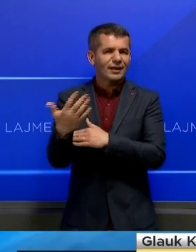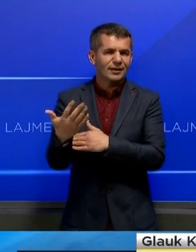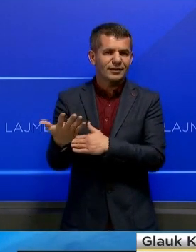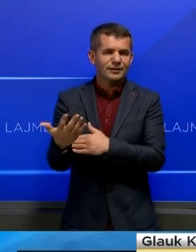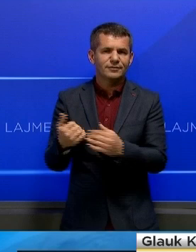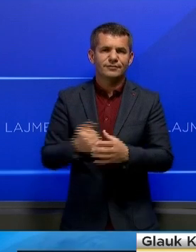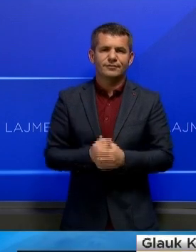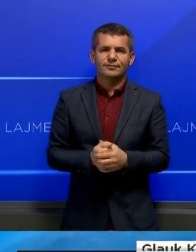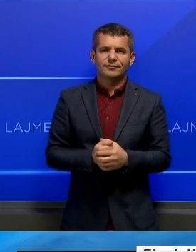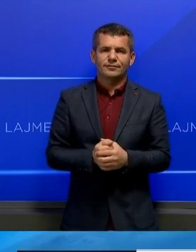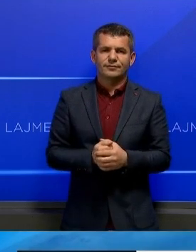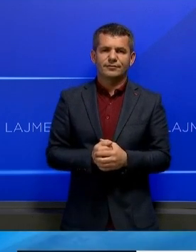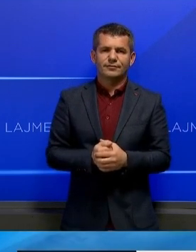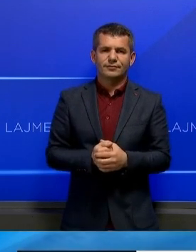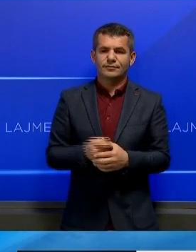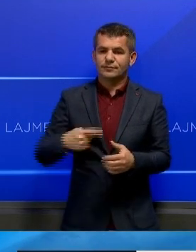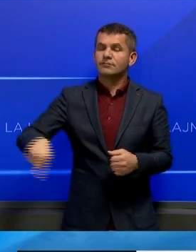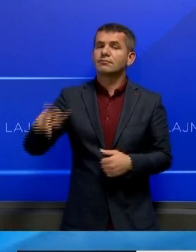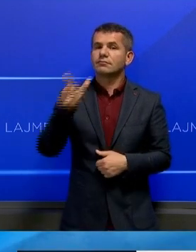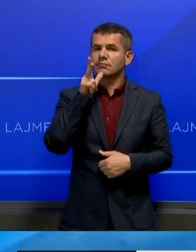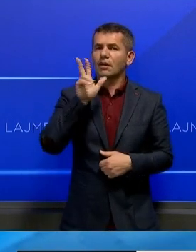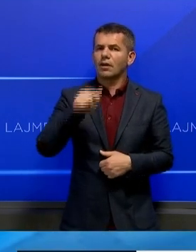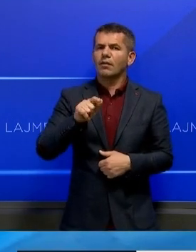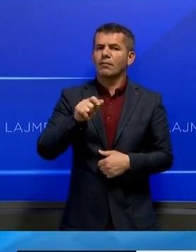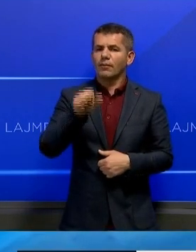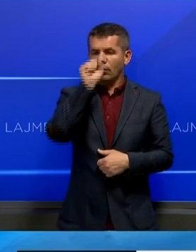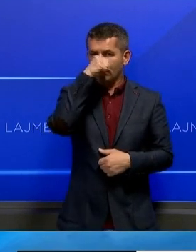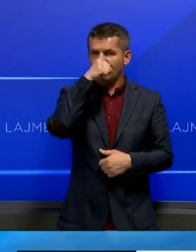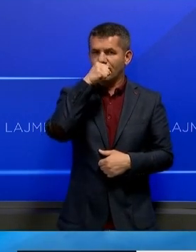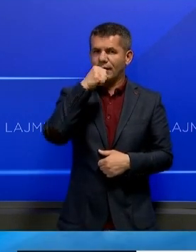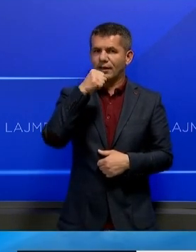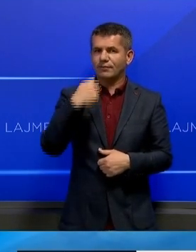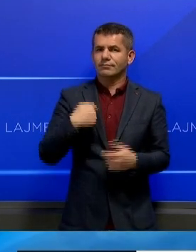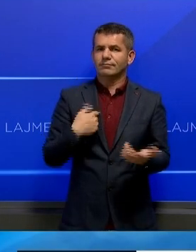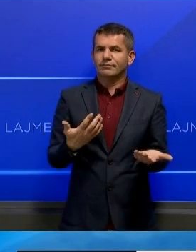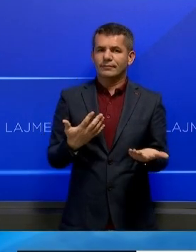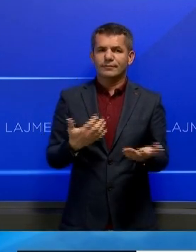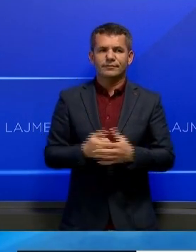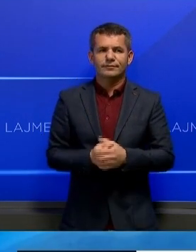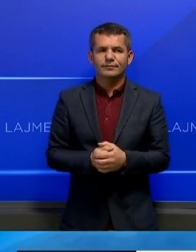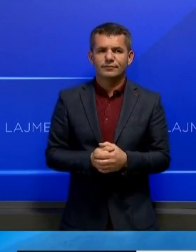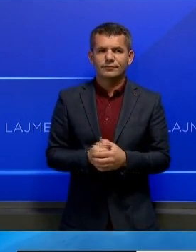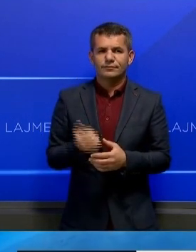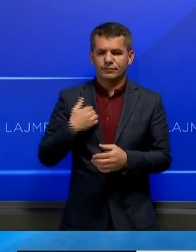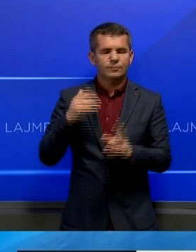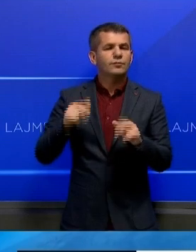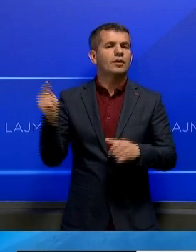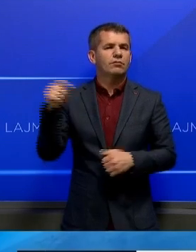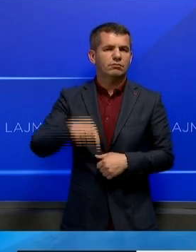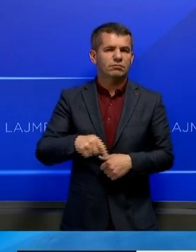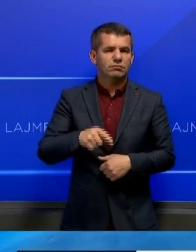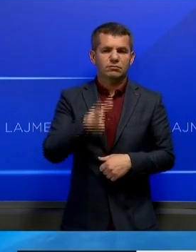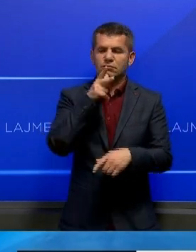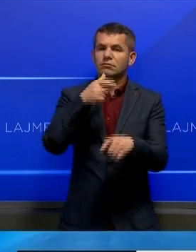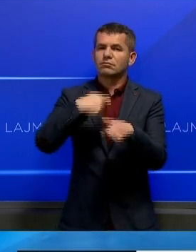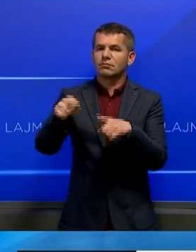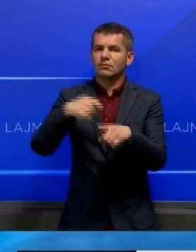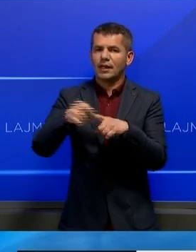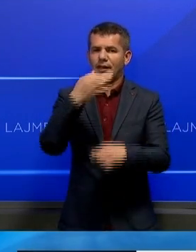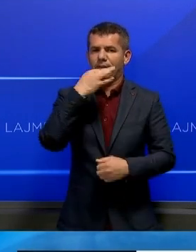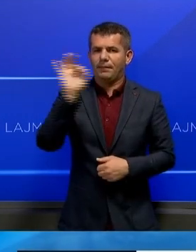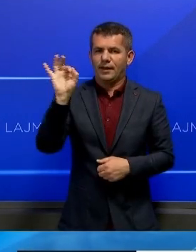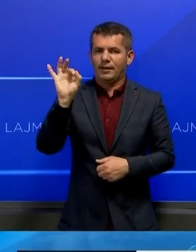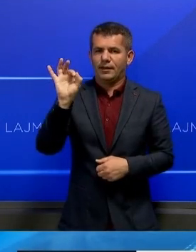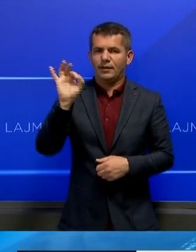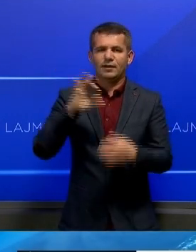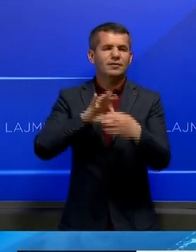Thashtë thëme të jenë që për dëni mu i dhume mu. Kështu që unë dola përmi përmirësu relacionit,